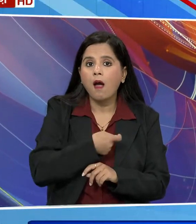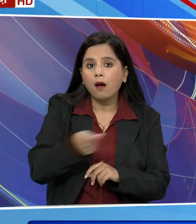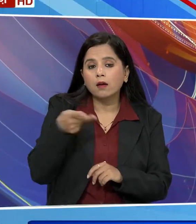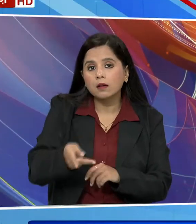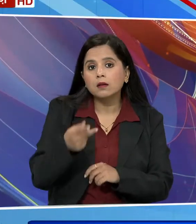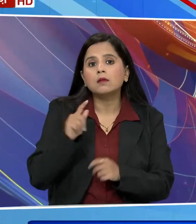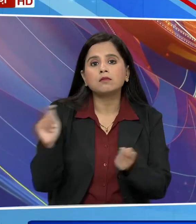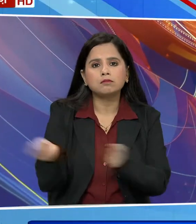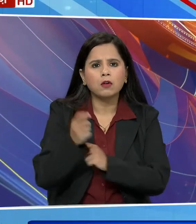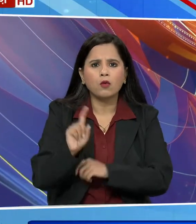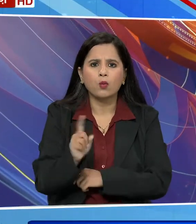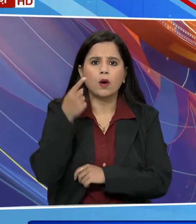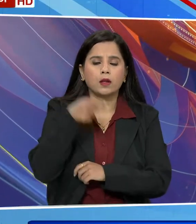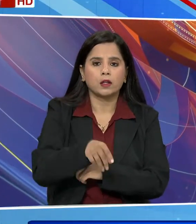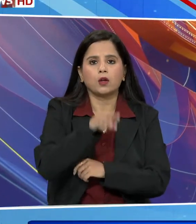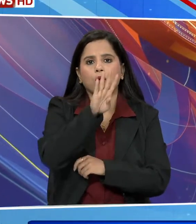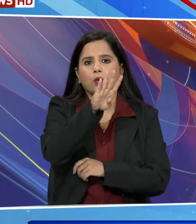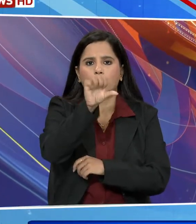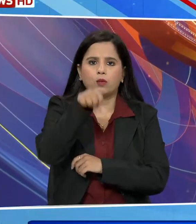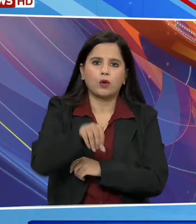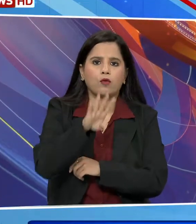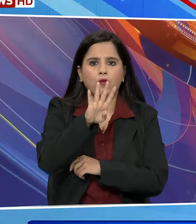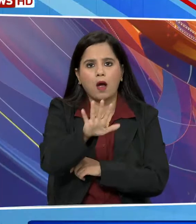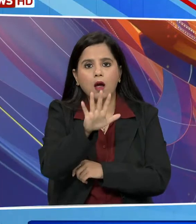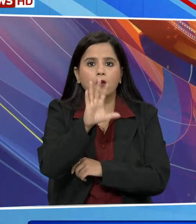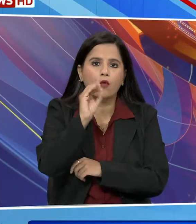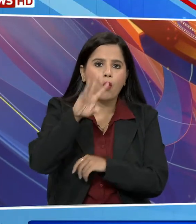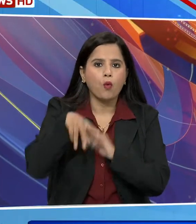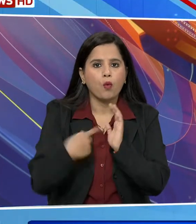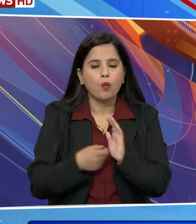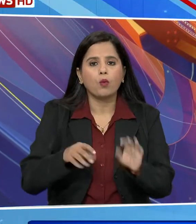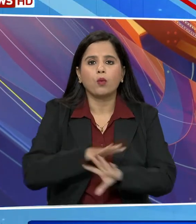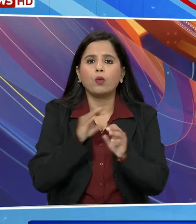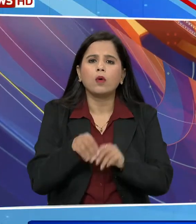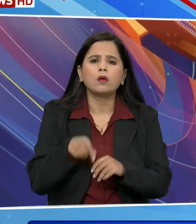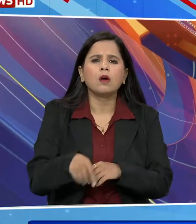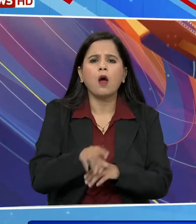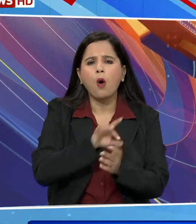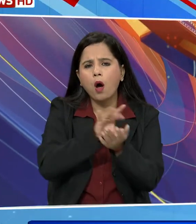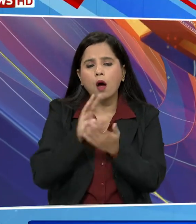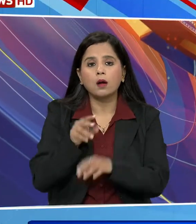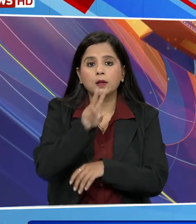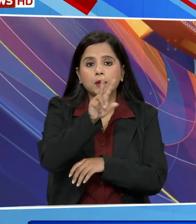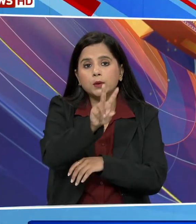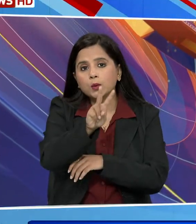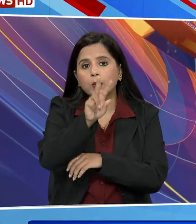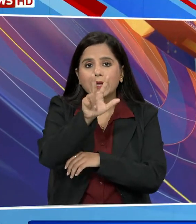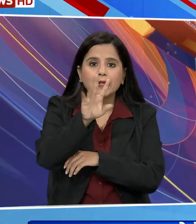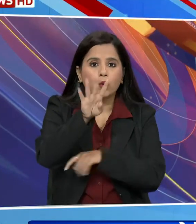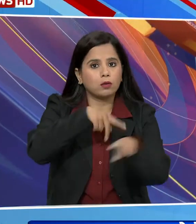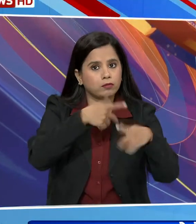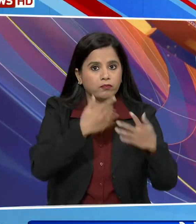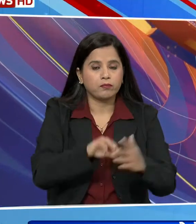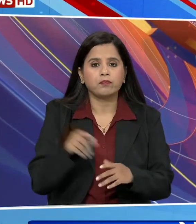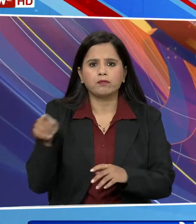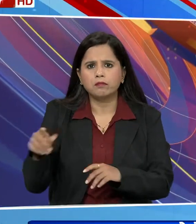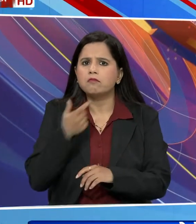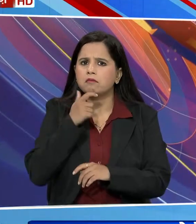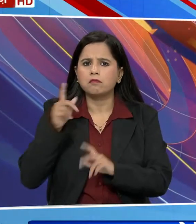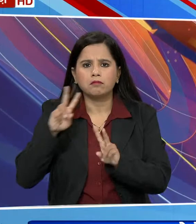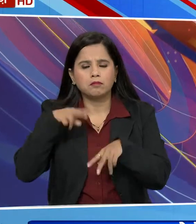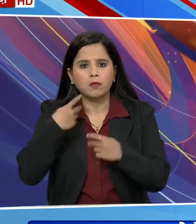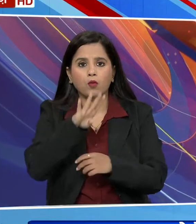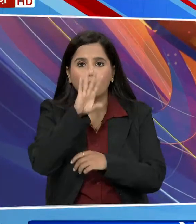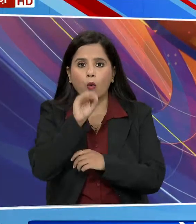माच में पहले बल्ले बाजी करते हुए उननच्वा सेशमलव पांच ओवर में सभी विकेट खोकर 284 रिन बनाए इसके जवाब में इंगलिंड की टीम